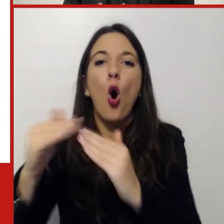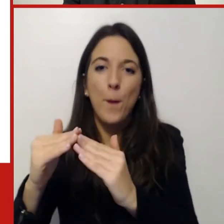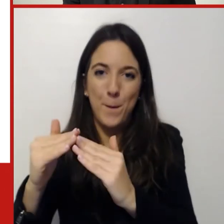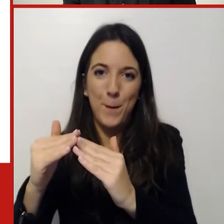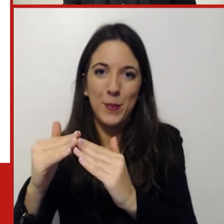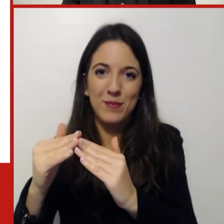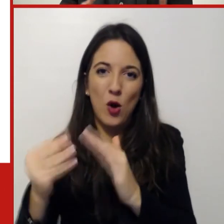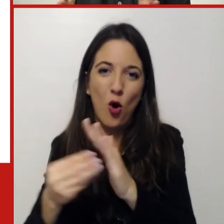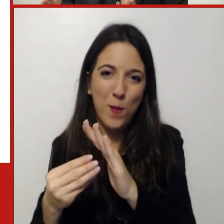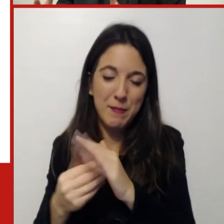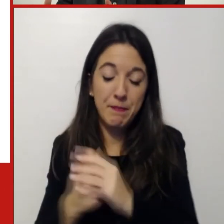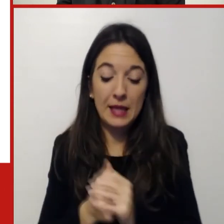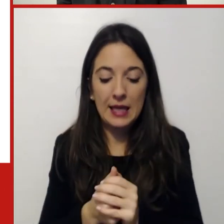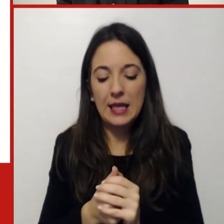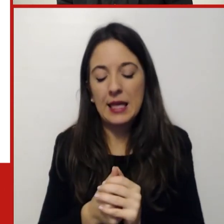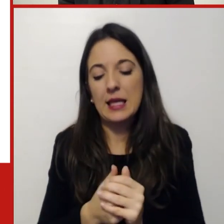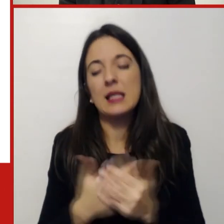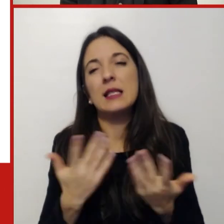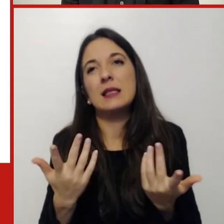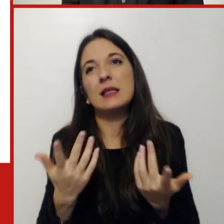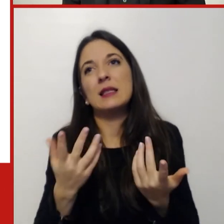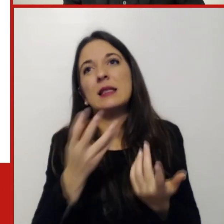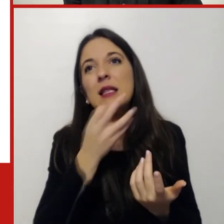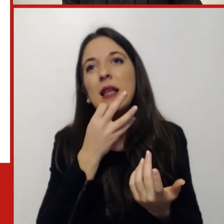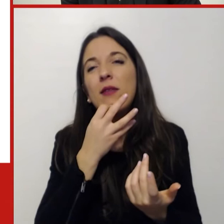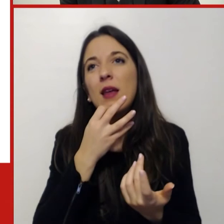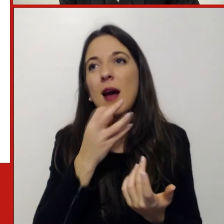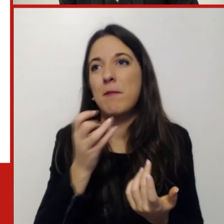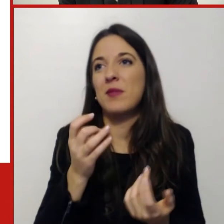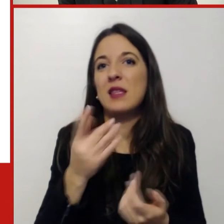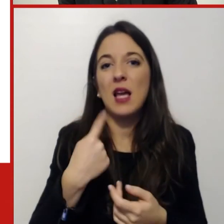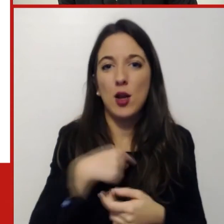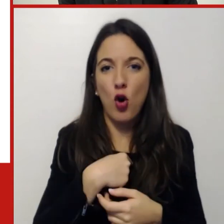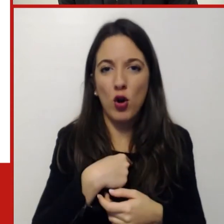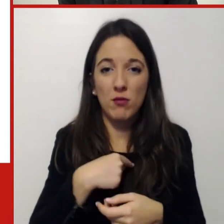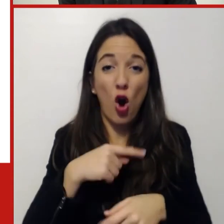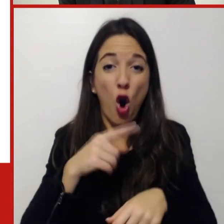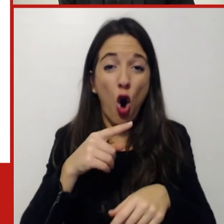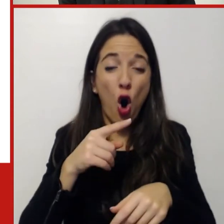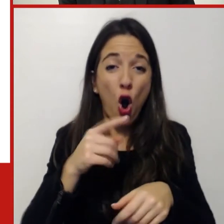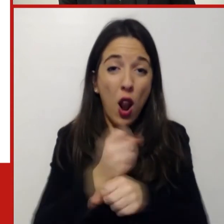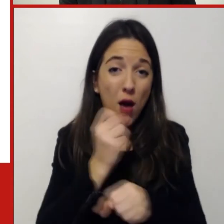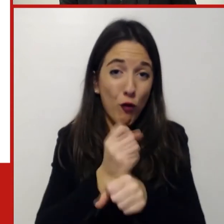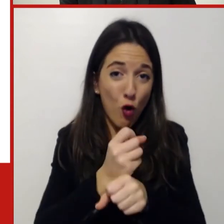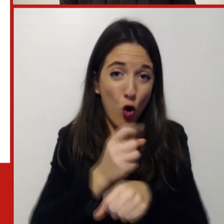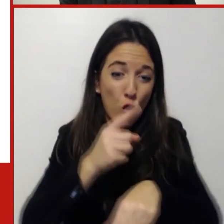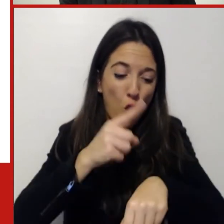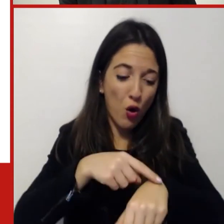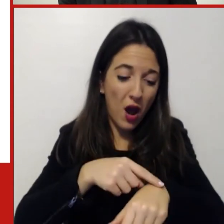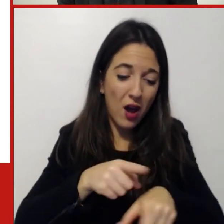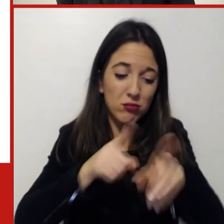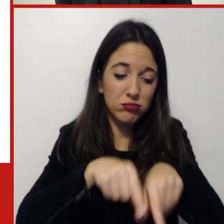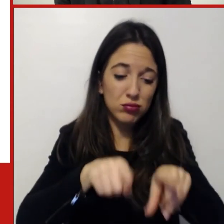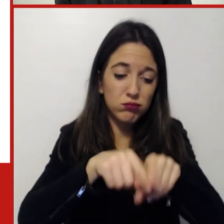si trasla semplicemente la postazione di lavoro nella nostra abitazione in realtà abbiamo